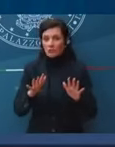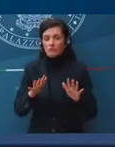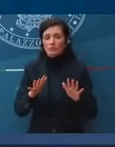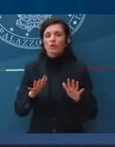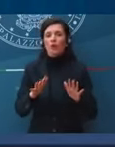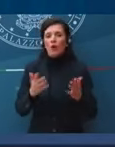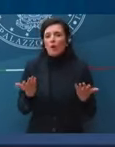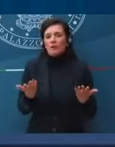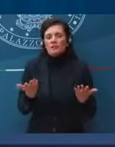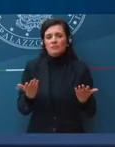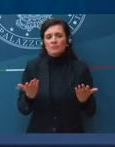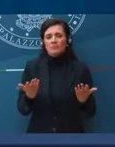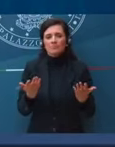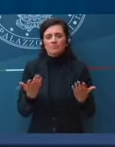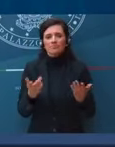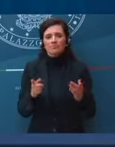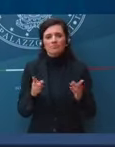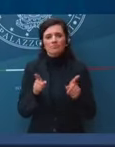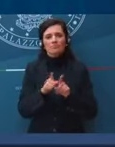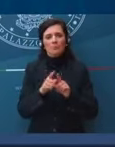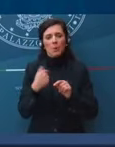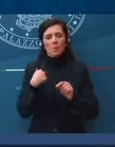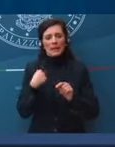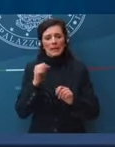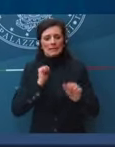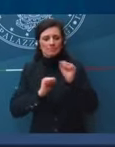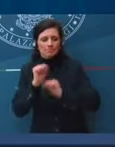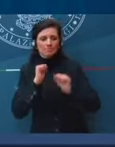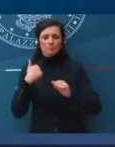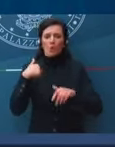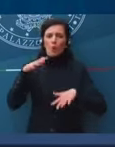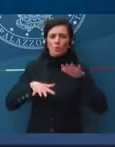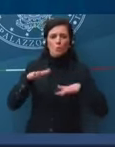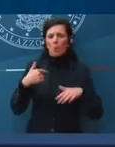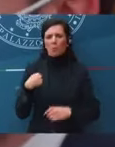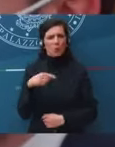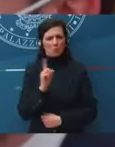assolutamente nessuna prevenzione, nessun dubbio.